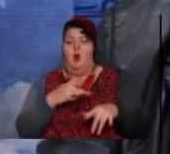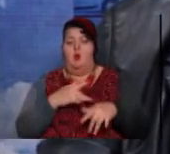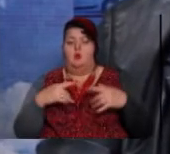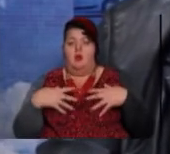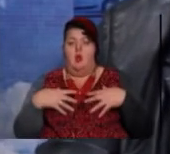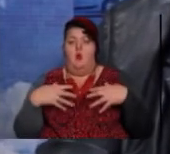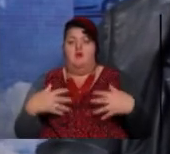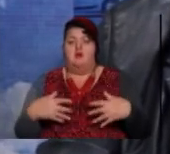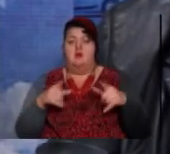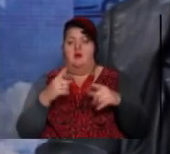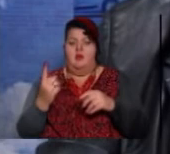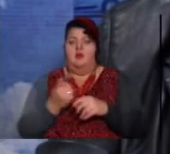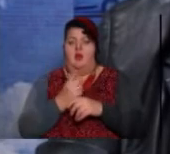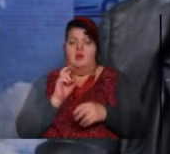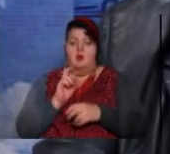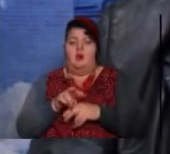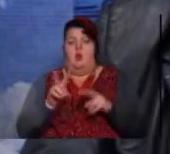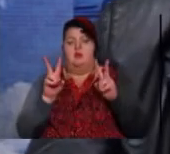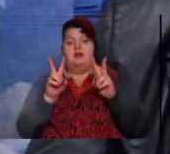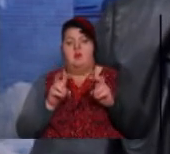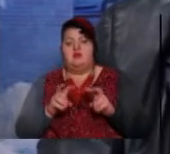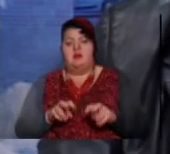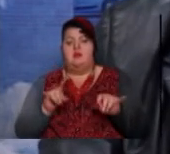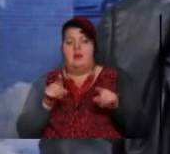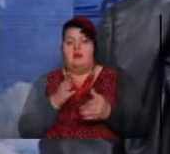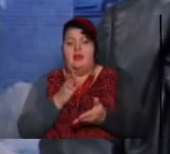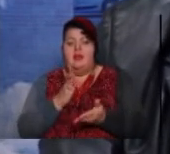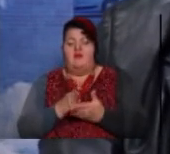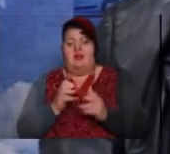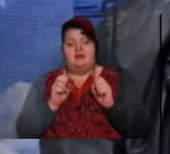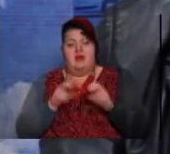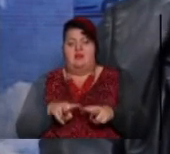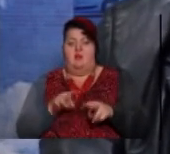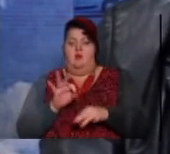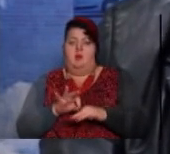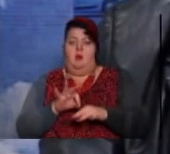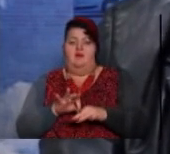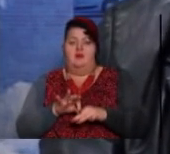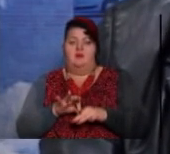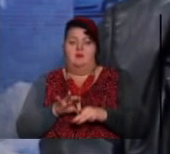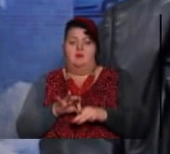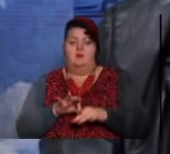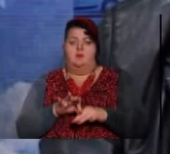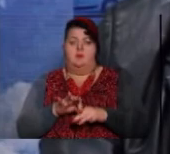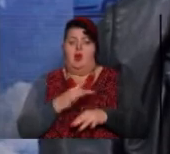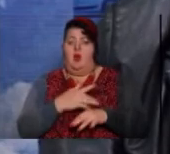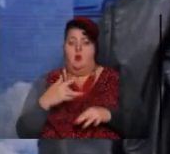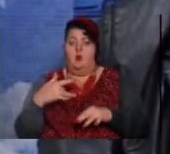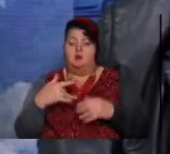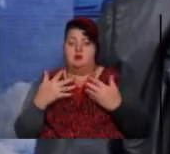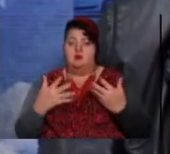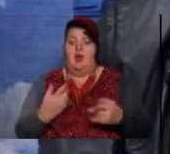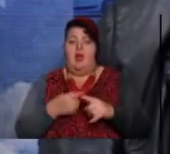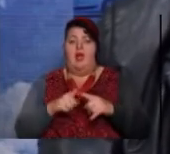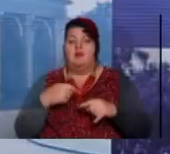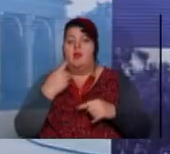увеличені, вони неоднократно приходять, обслідуватися, і це є ризком заболівання грудної желези. Це